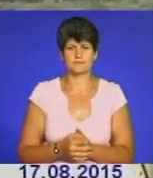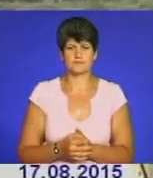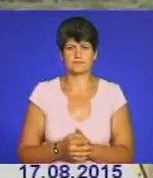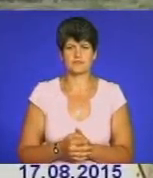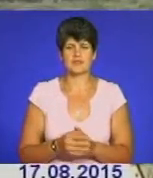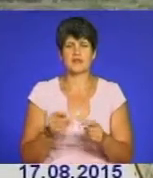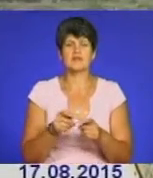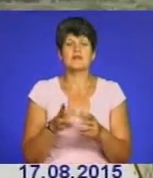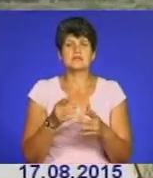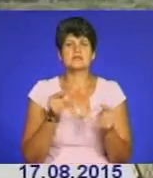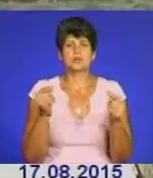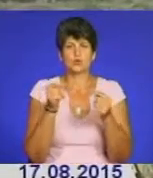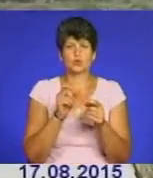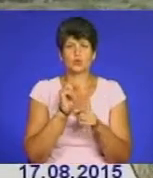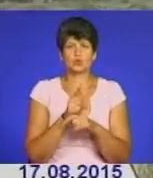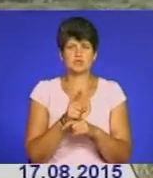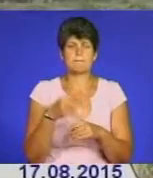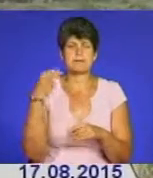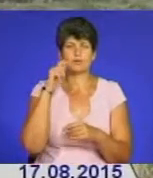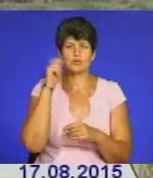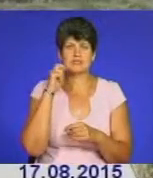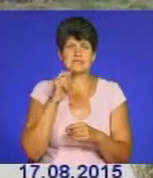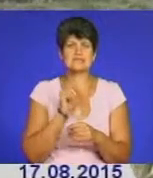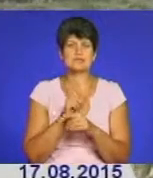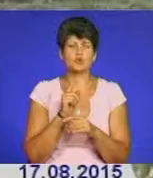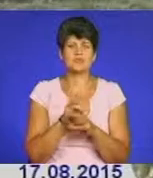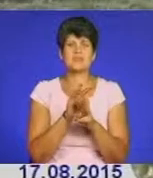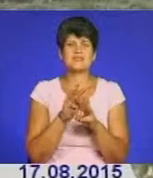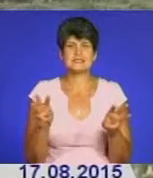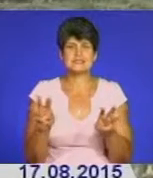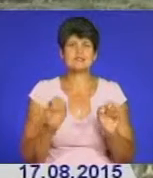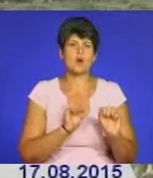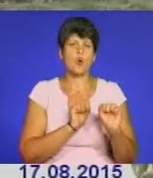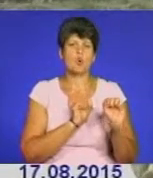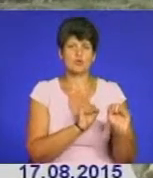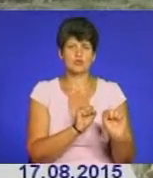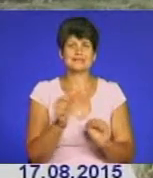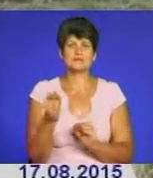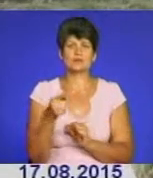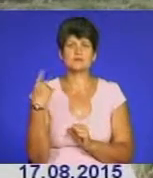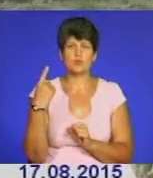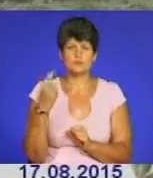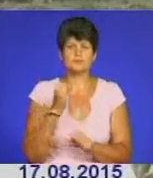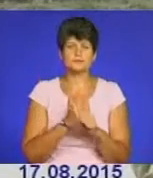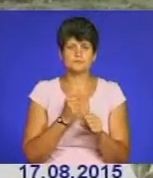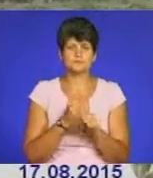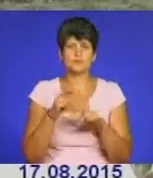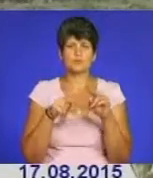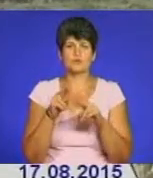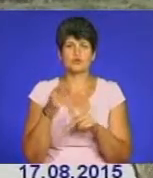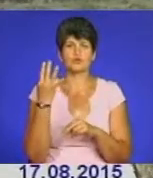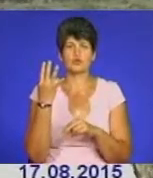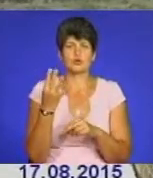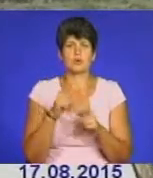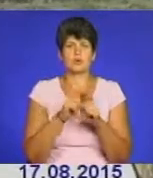до доручення президента України на замовлення Міністерства оборони Тернопільської области зістило будівництво чотирьох об